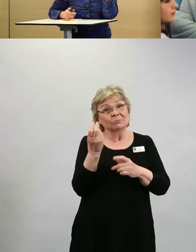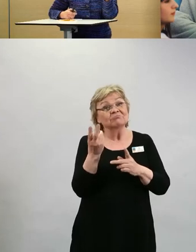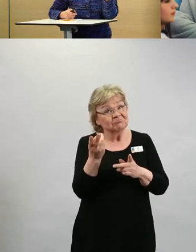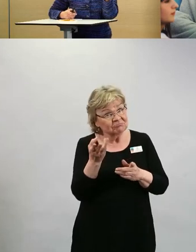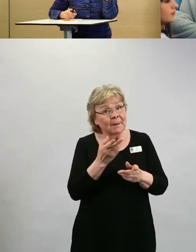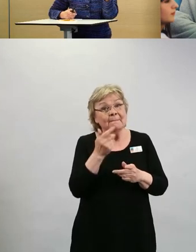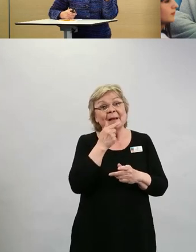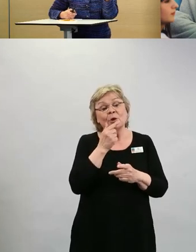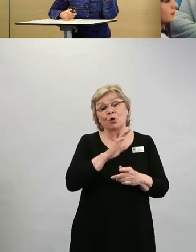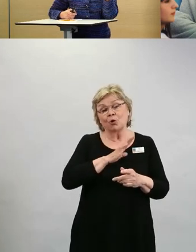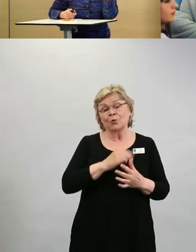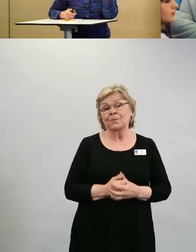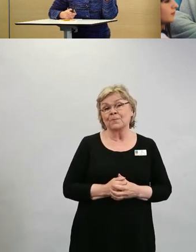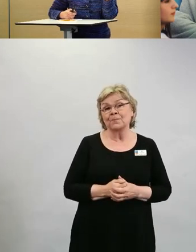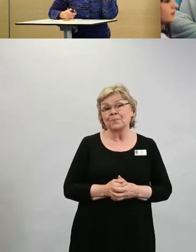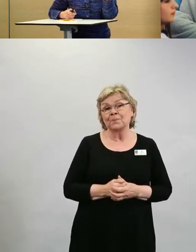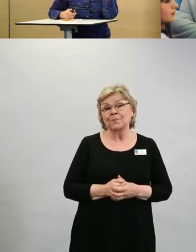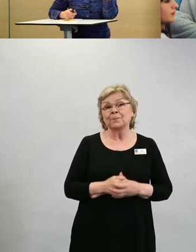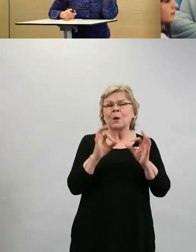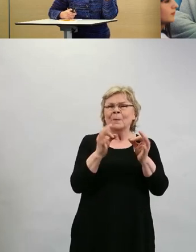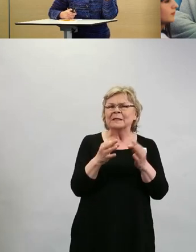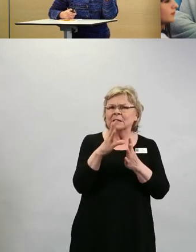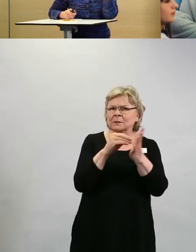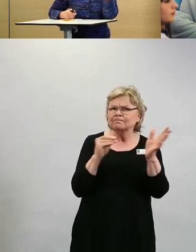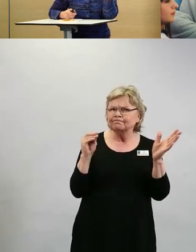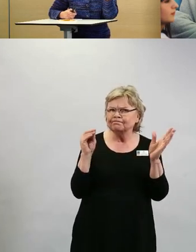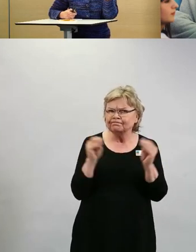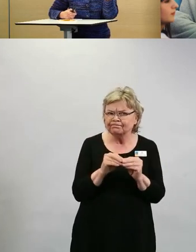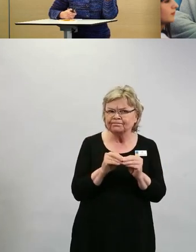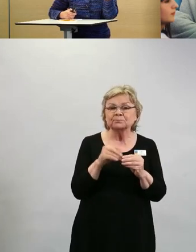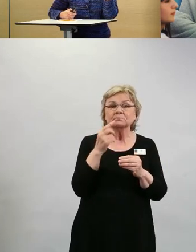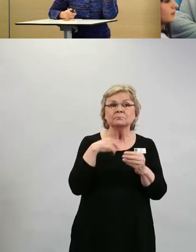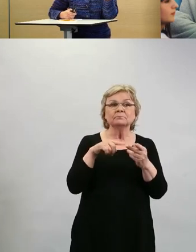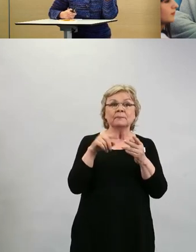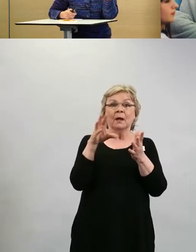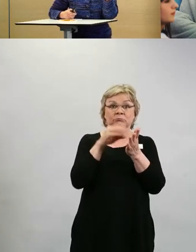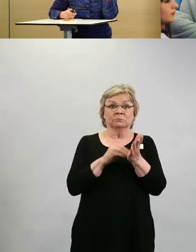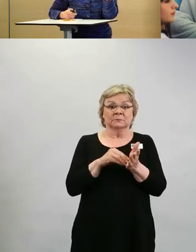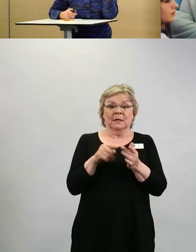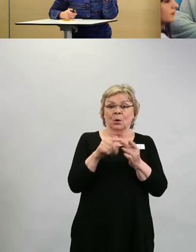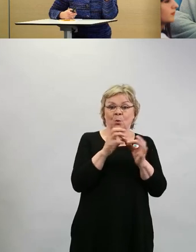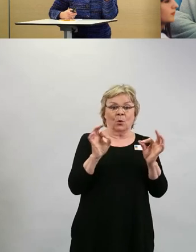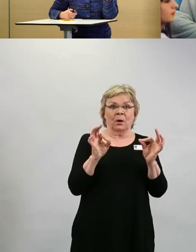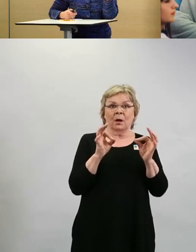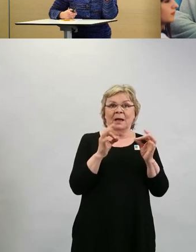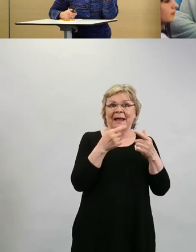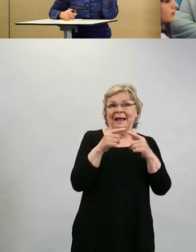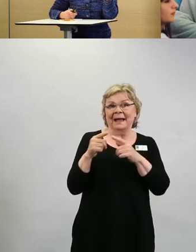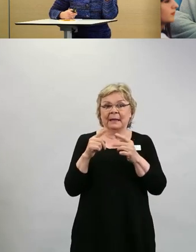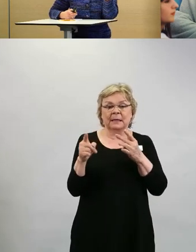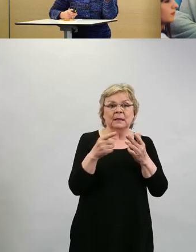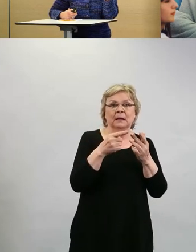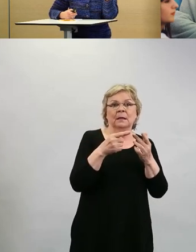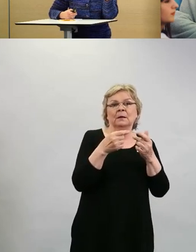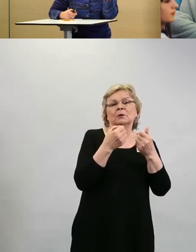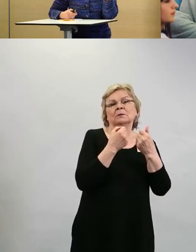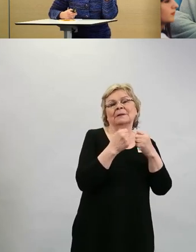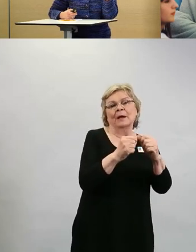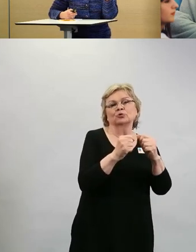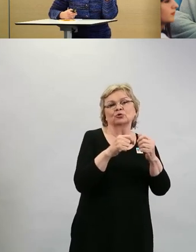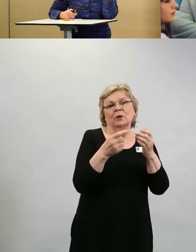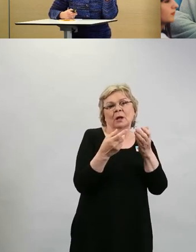Minkälaisia kokemuksia nyt on saatu, kun on ehditty rokottaa AstraZenecaa saaneita eri tehosten rokotteilla? Onko ilmi tullut haittoja?